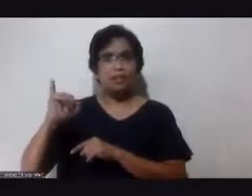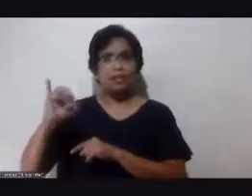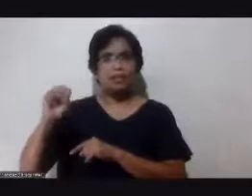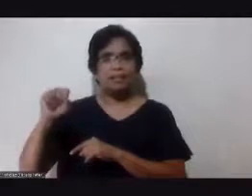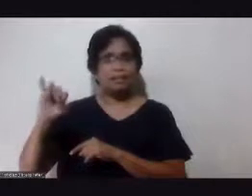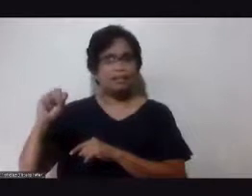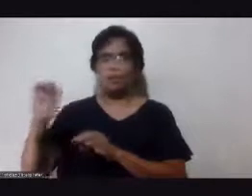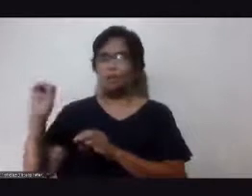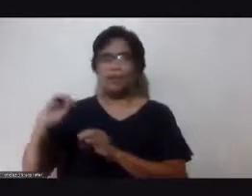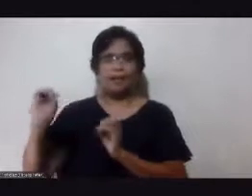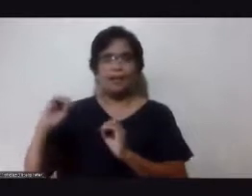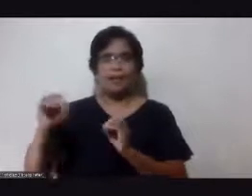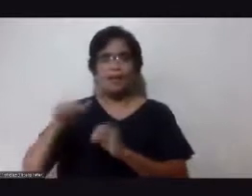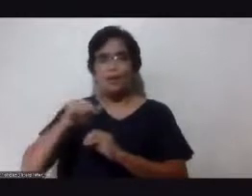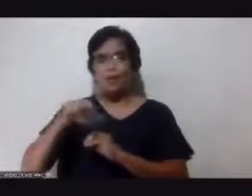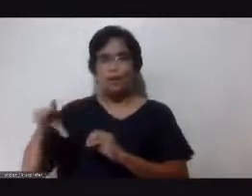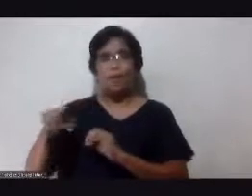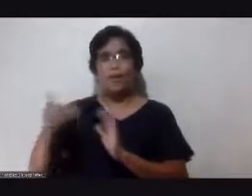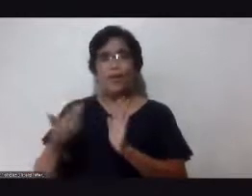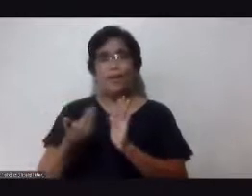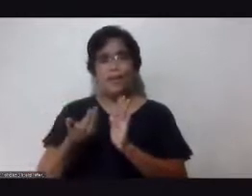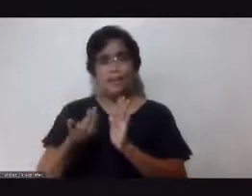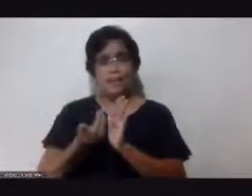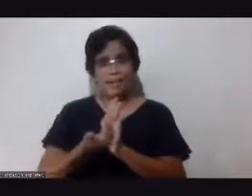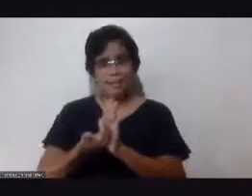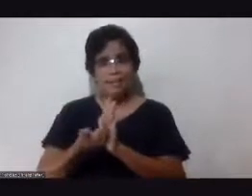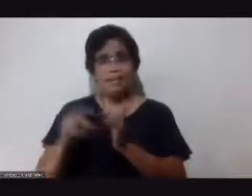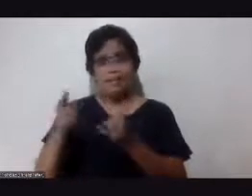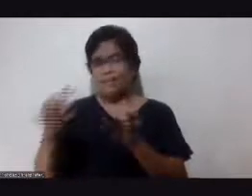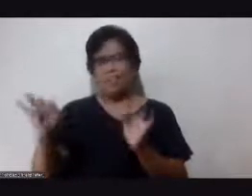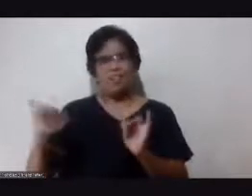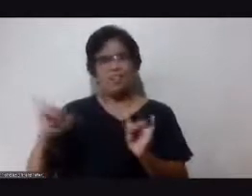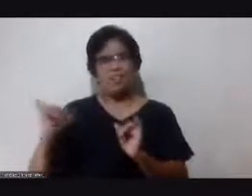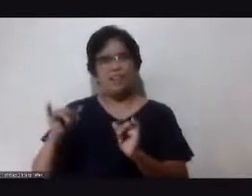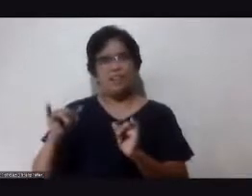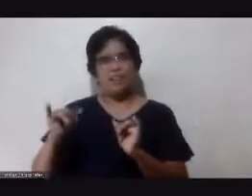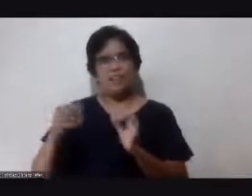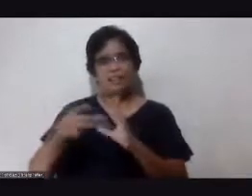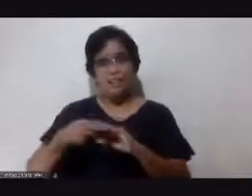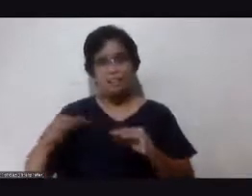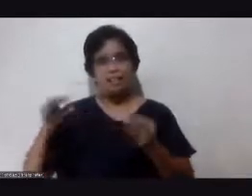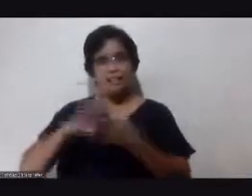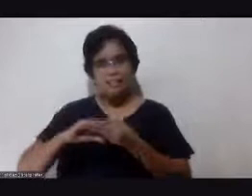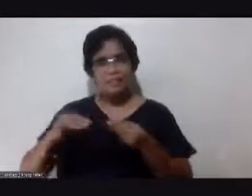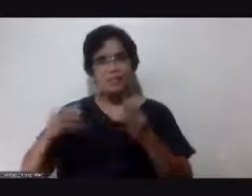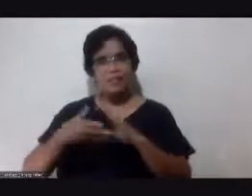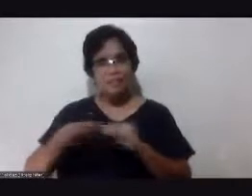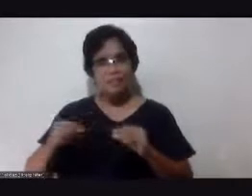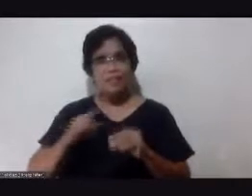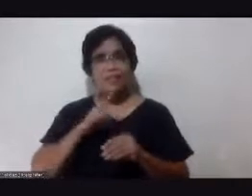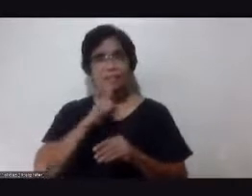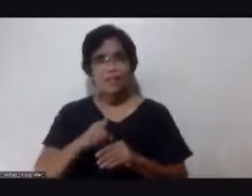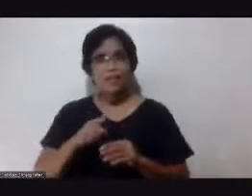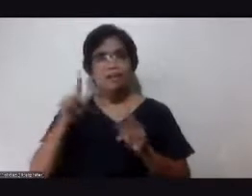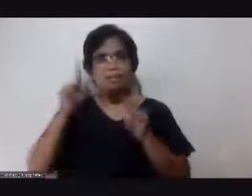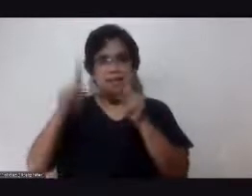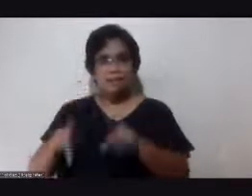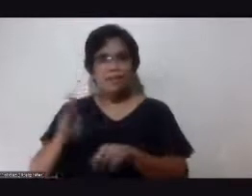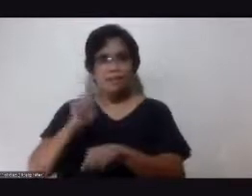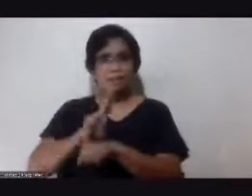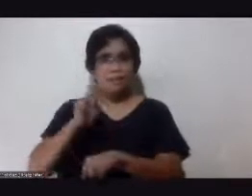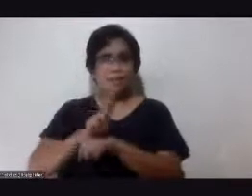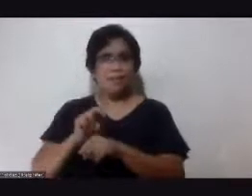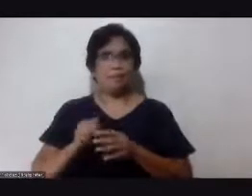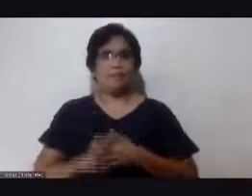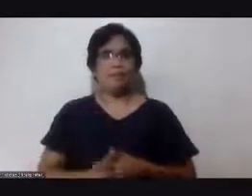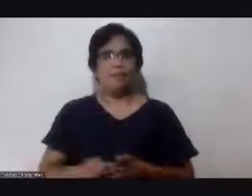it's all testimonial narrative ng actual persons na gumagamit okay pero sabi